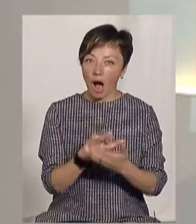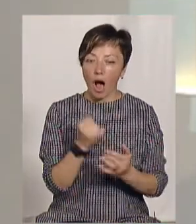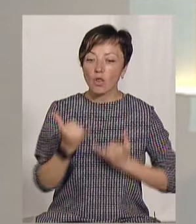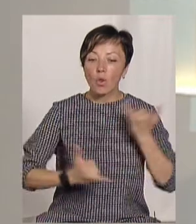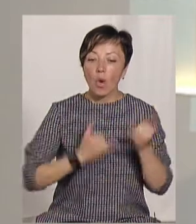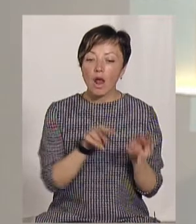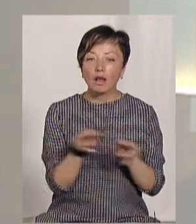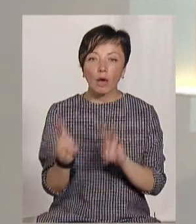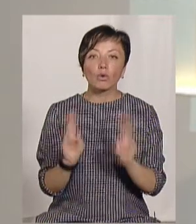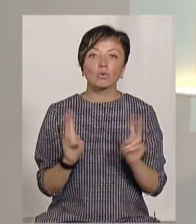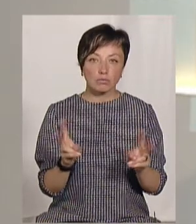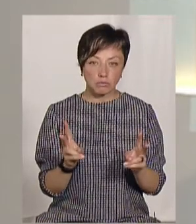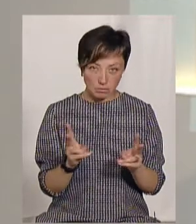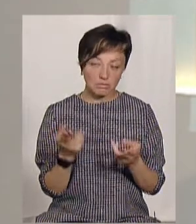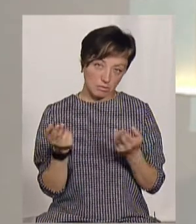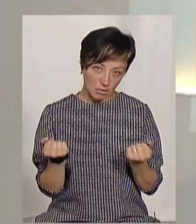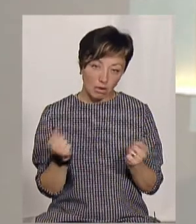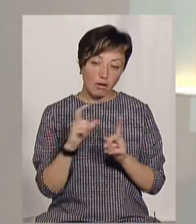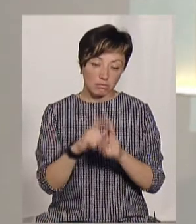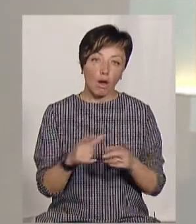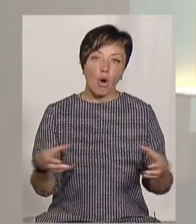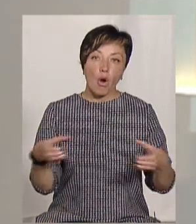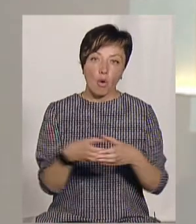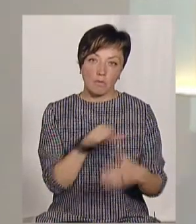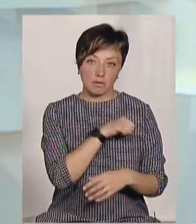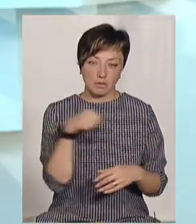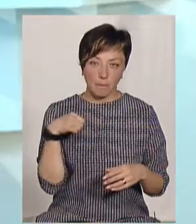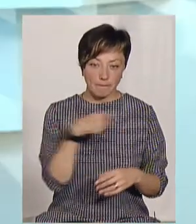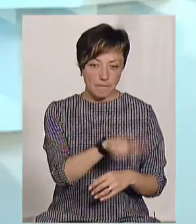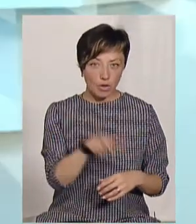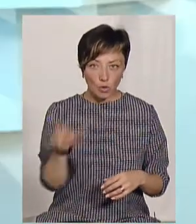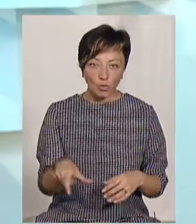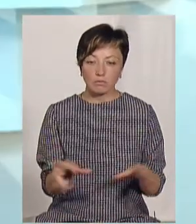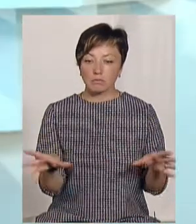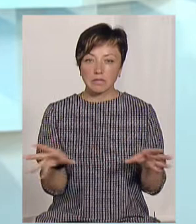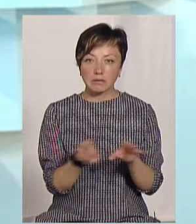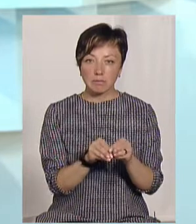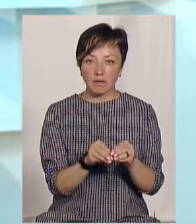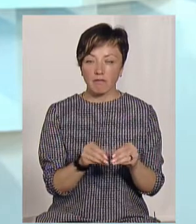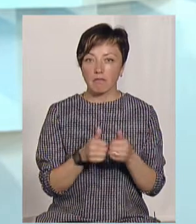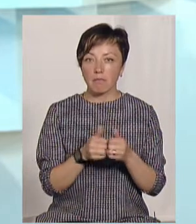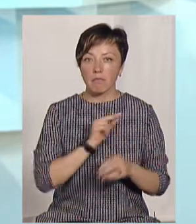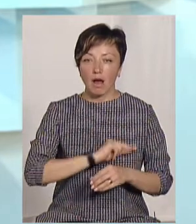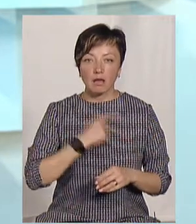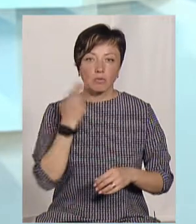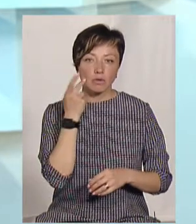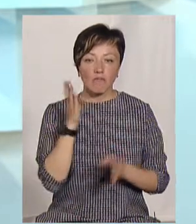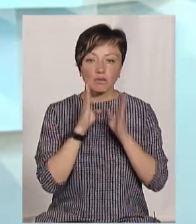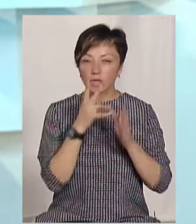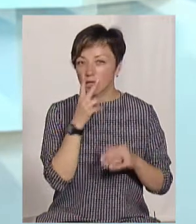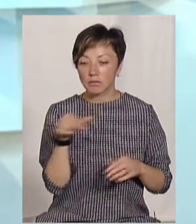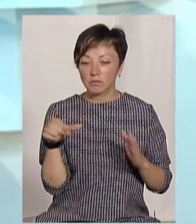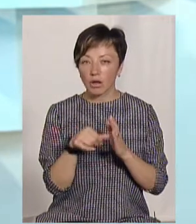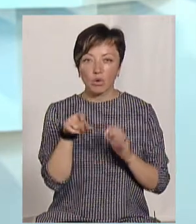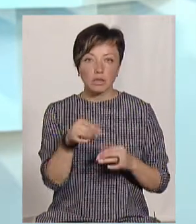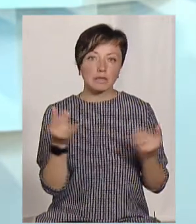доглядати за ними? Хтось доглядав? Громада, звісно. Сама громада. В них дуже класна співпраця. Я навіть постійно в Фейсбуку дивлюся. Щолк,